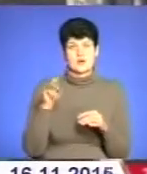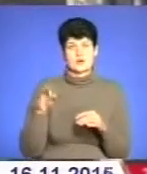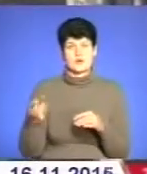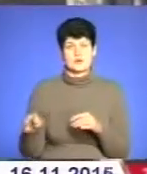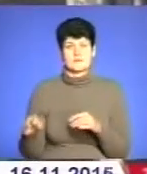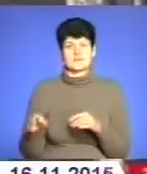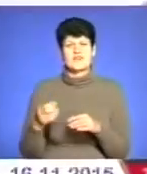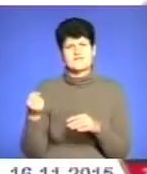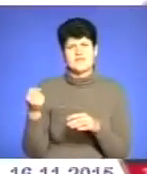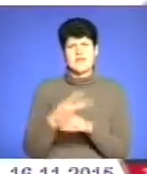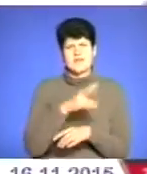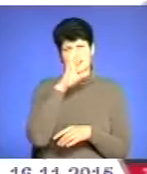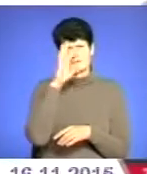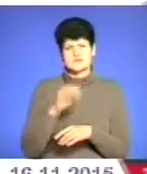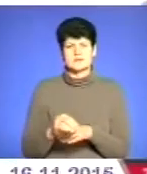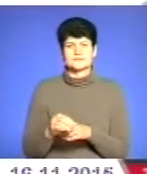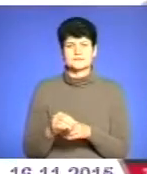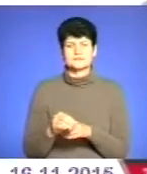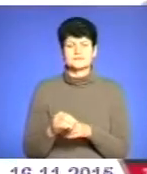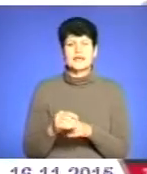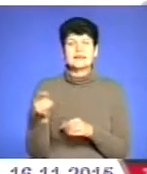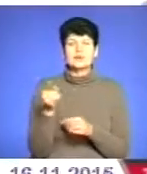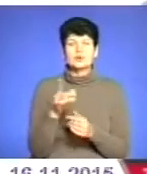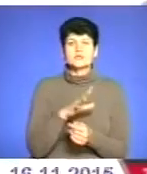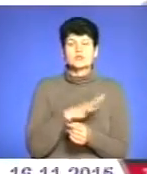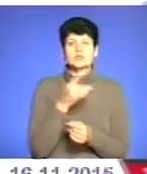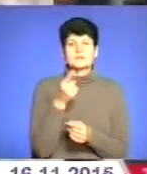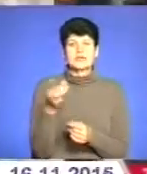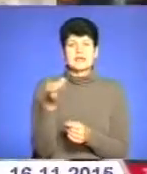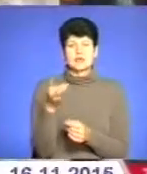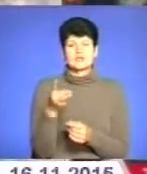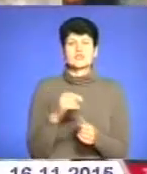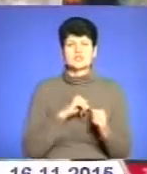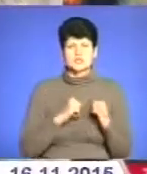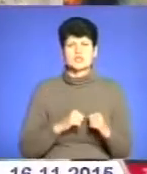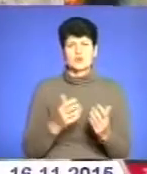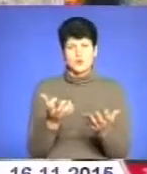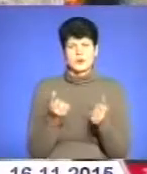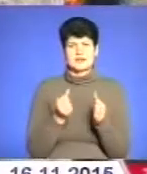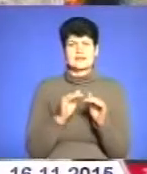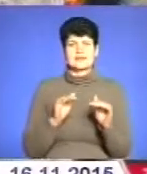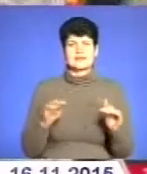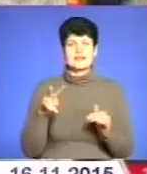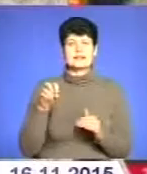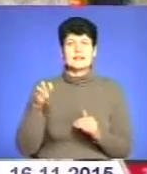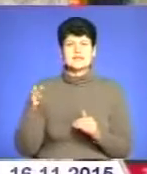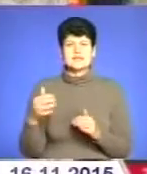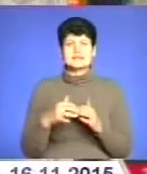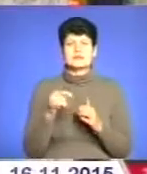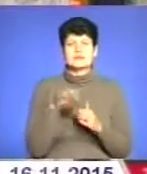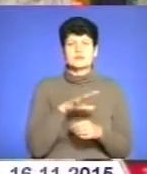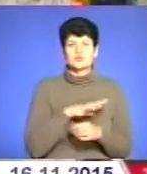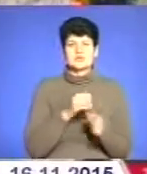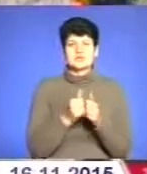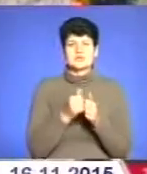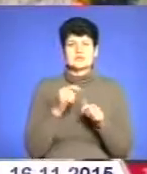Ганали всіх. Тернопільщина стала одним із тих регіонів, які щиро прийняли дітей Лемківщини. Серед них були і